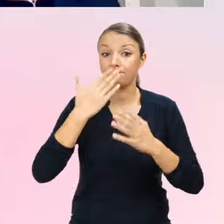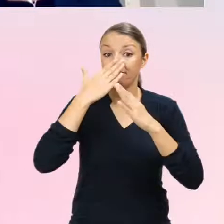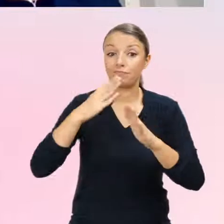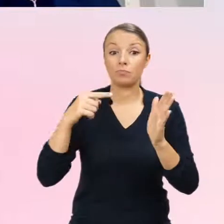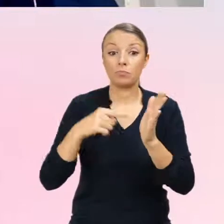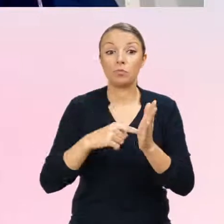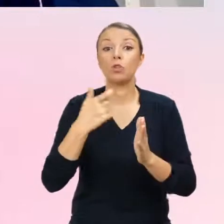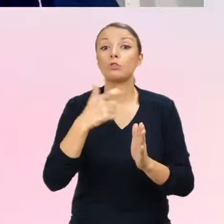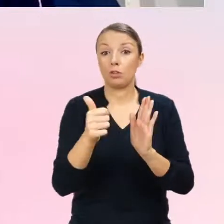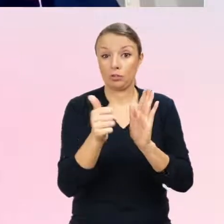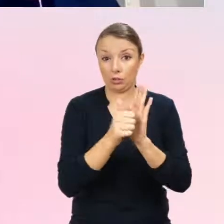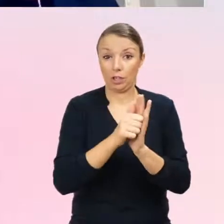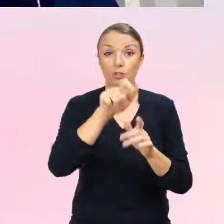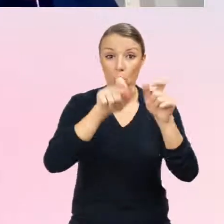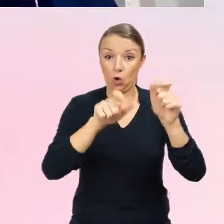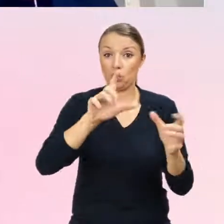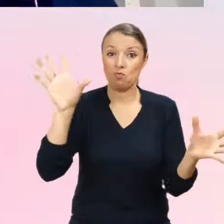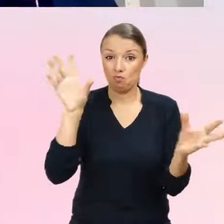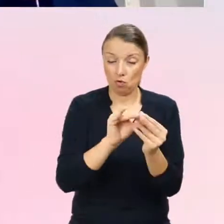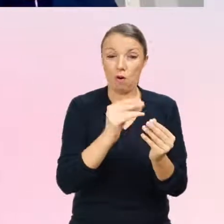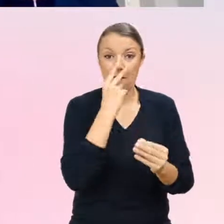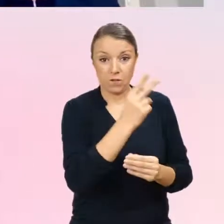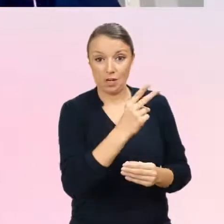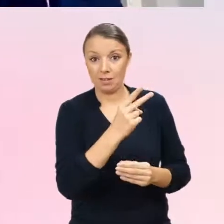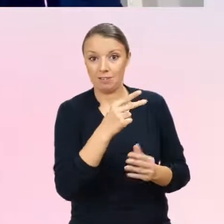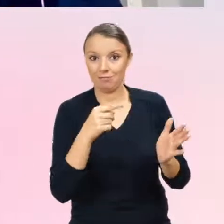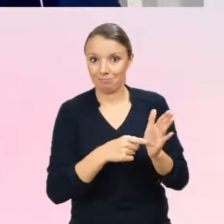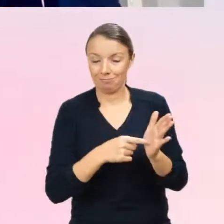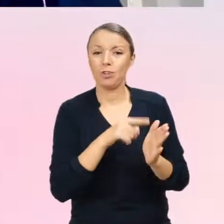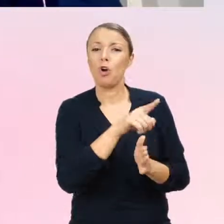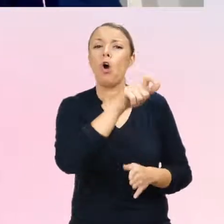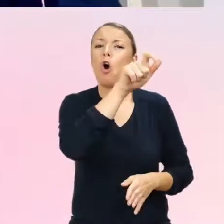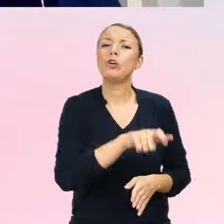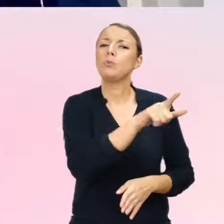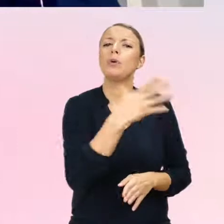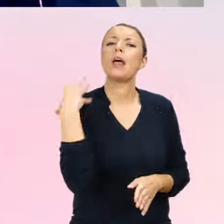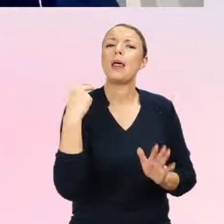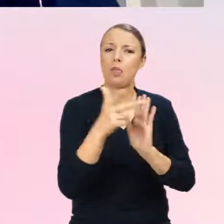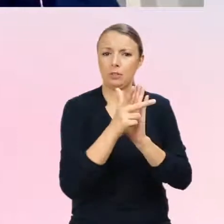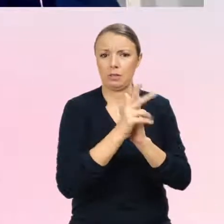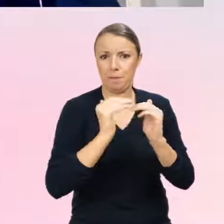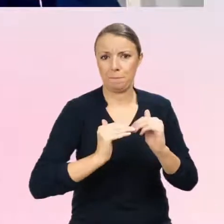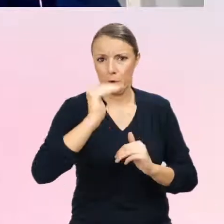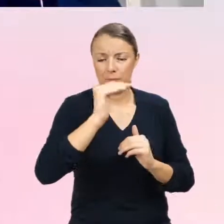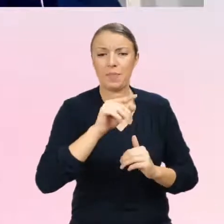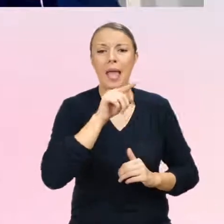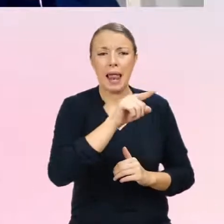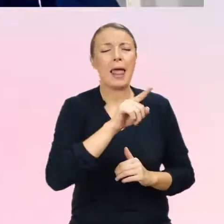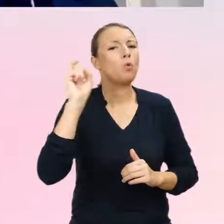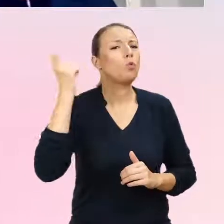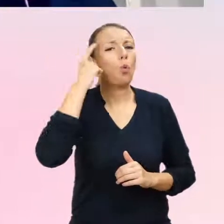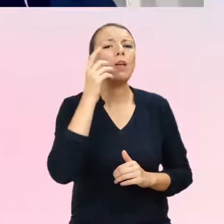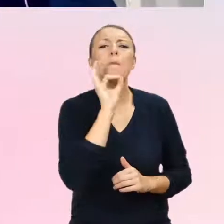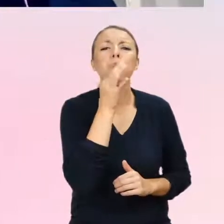osobach, te osoby były pełnoletnie, ale to w przewadze były osoby młodzi,